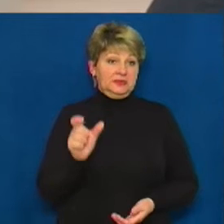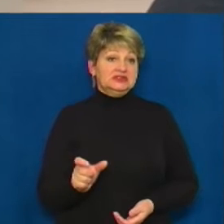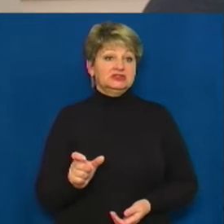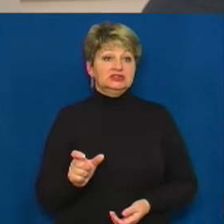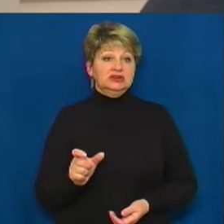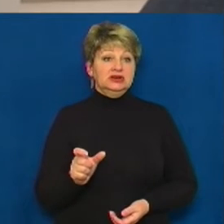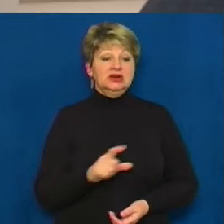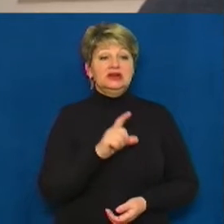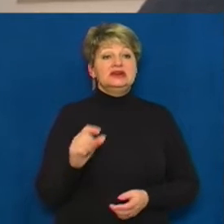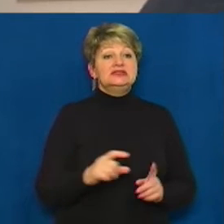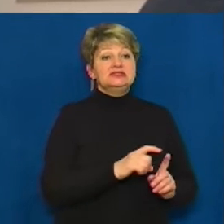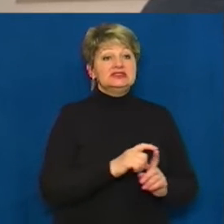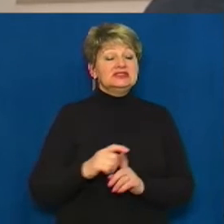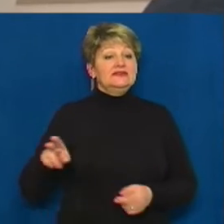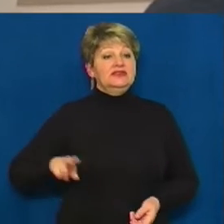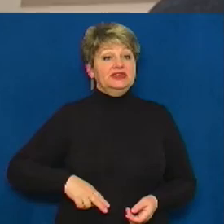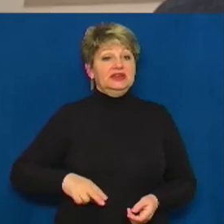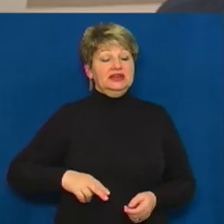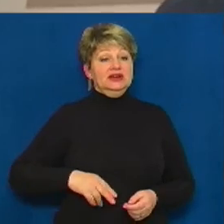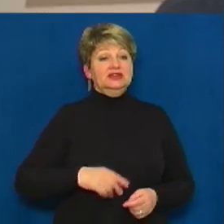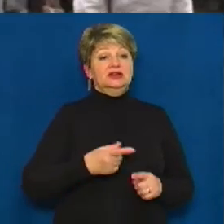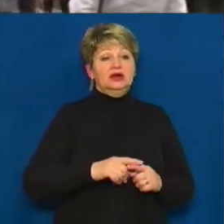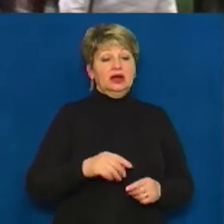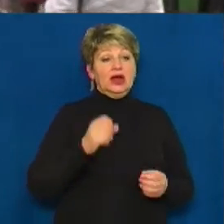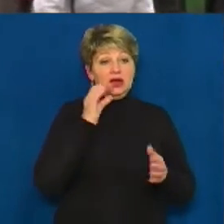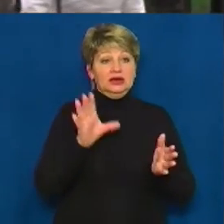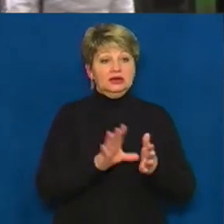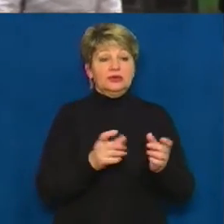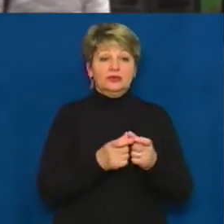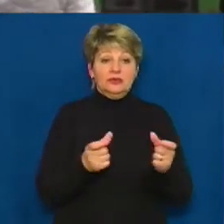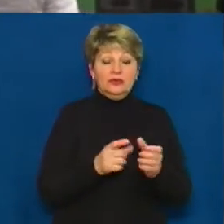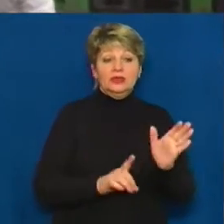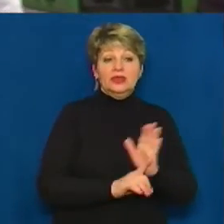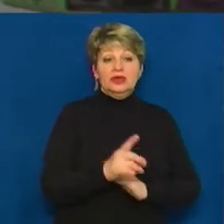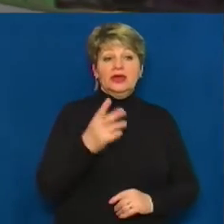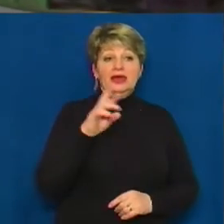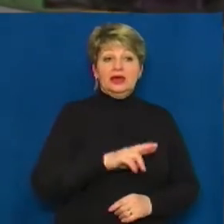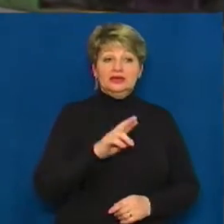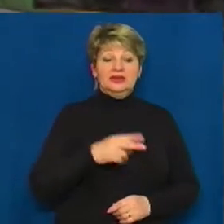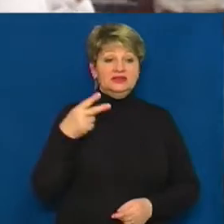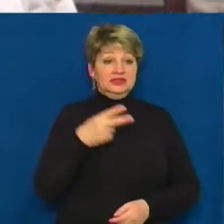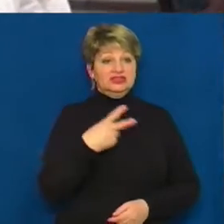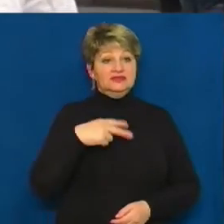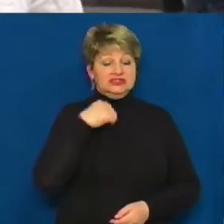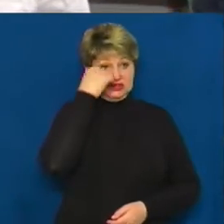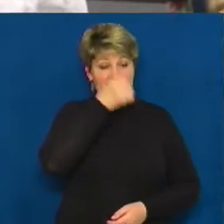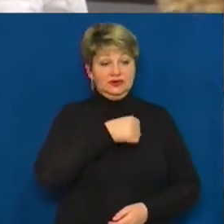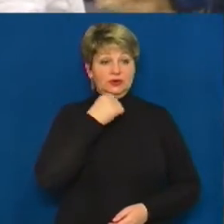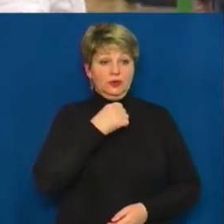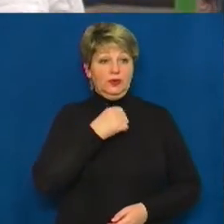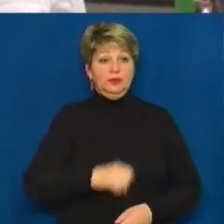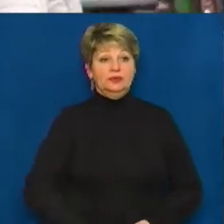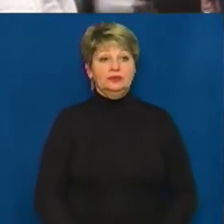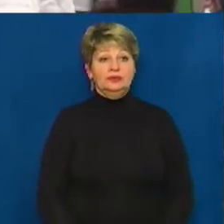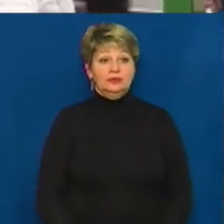Зі слів Сергія Воронова, електронний учнівський квиток діятиме з 1 січня 2020 року. Дар'я Шевченко, Тамас